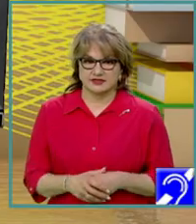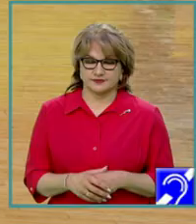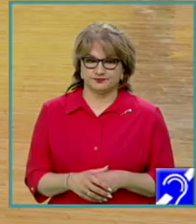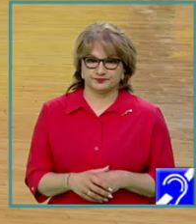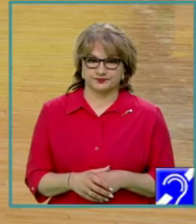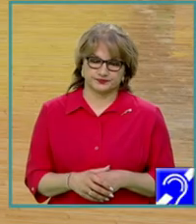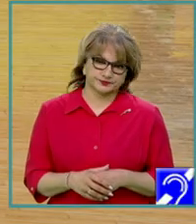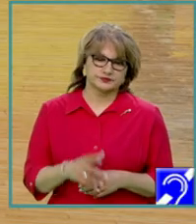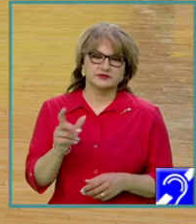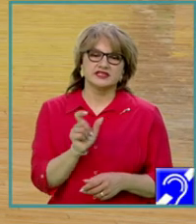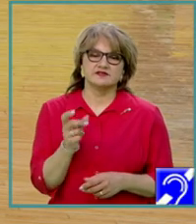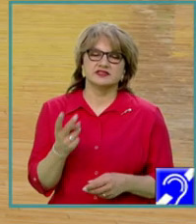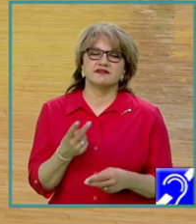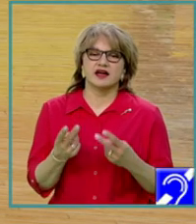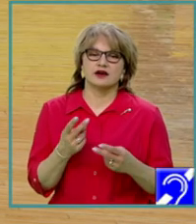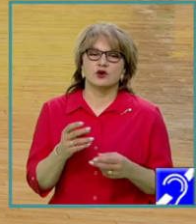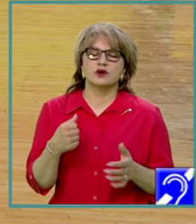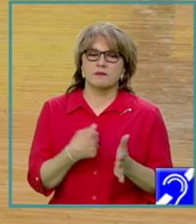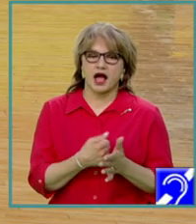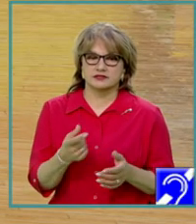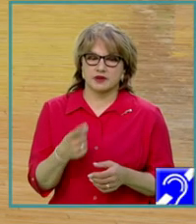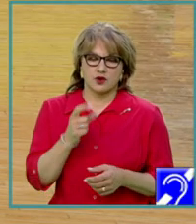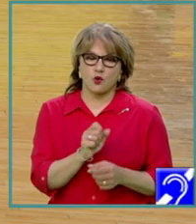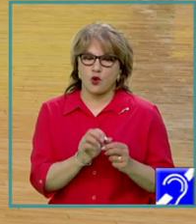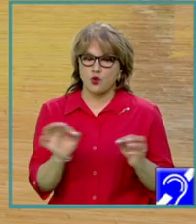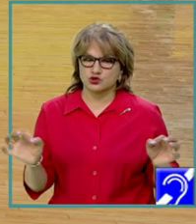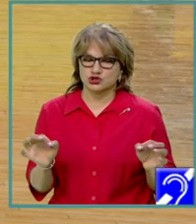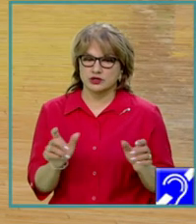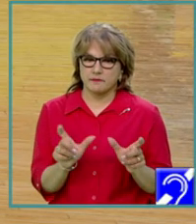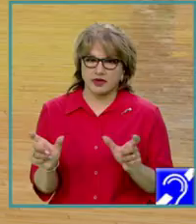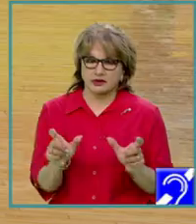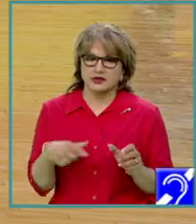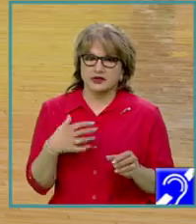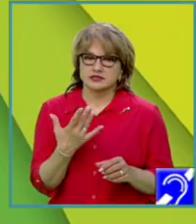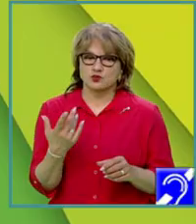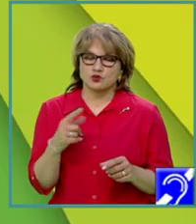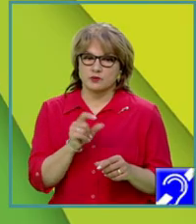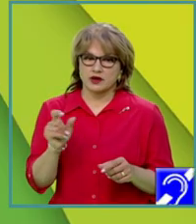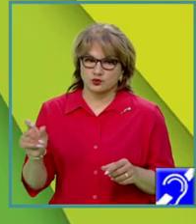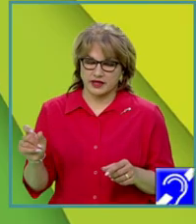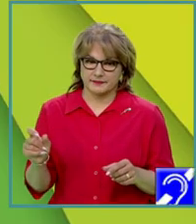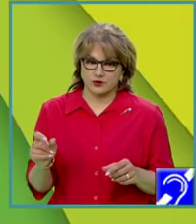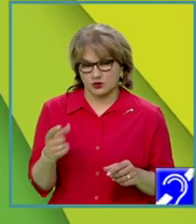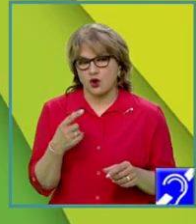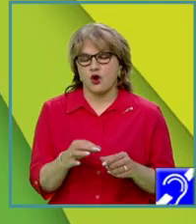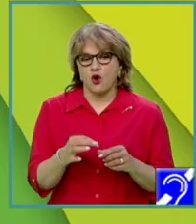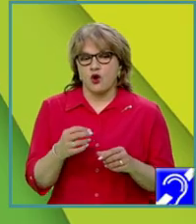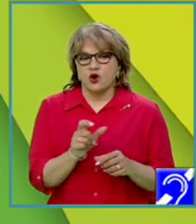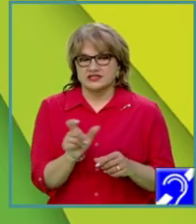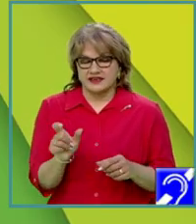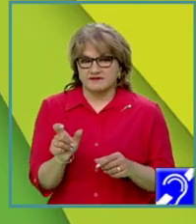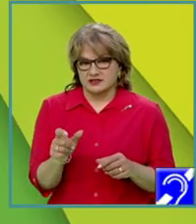Secvențe de valori maximale. Lungimea unei secvențe este egală cu numărul de termină la acestea. O secvență a unui șir este